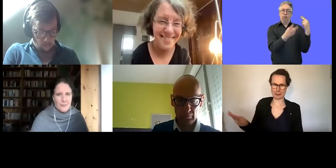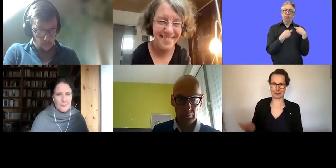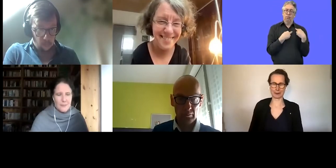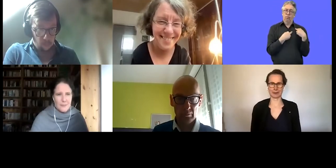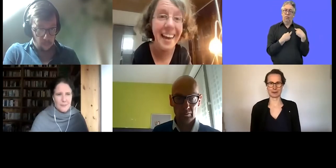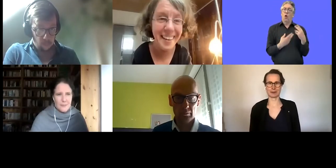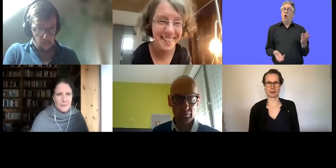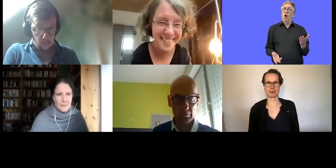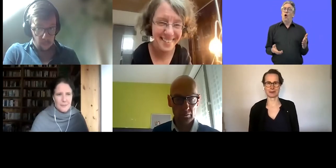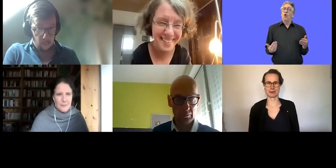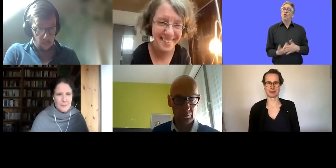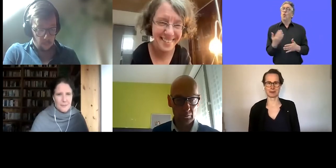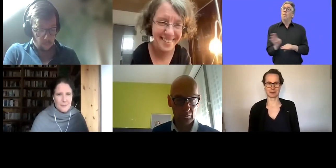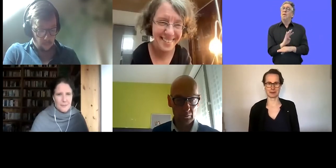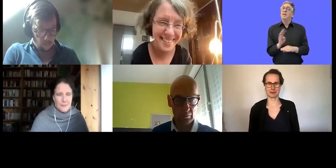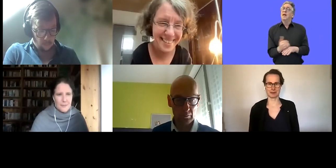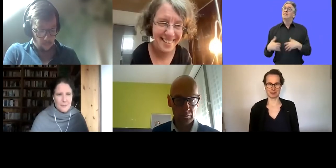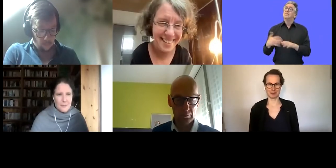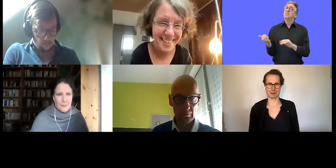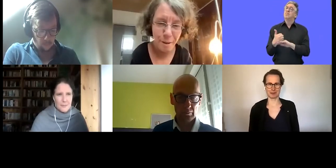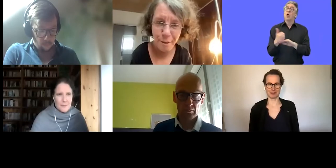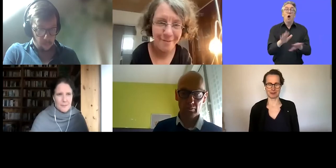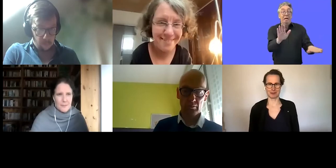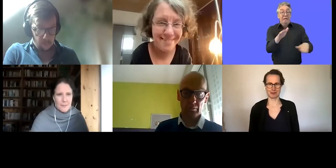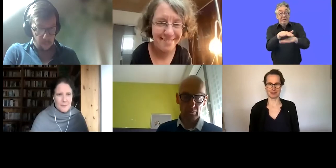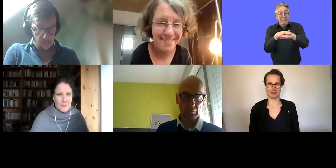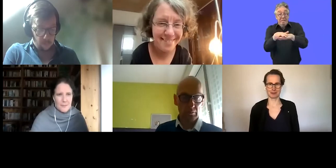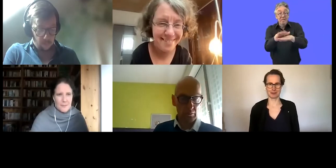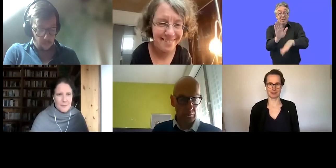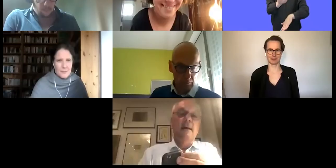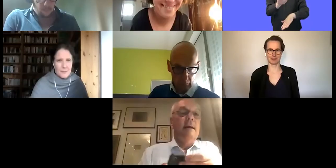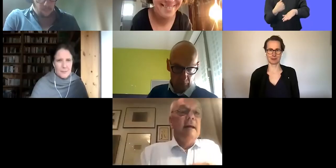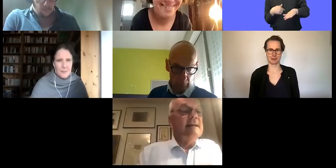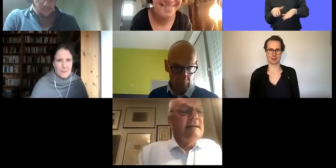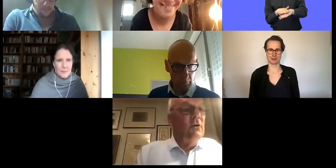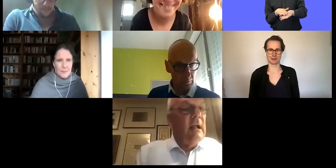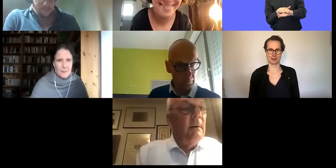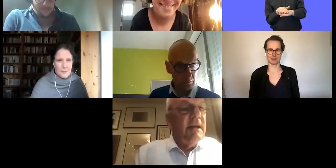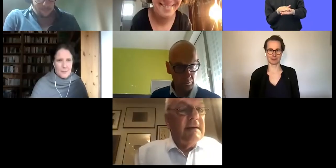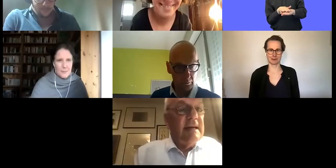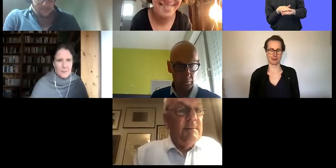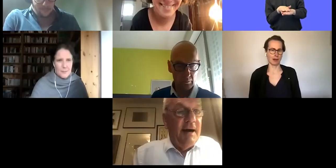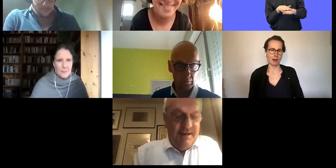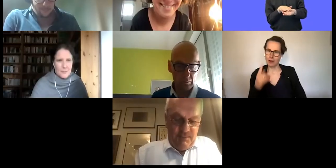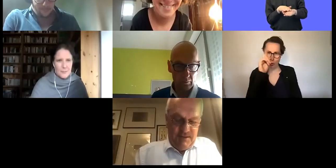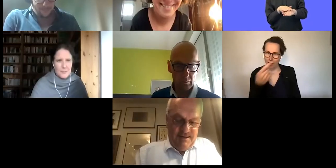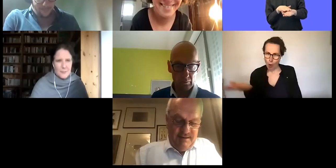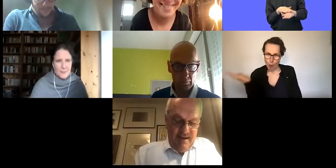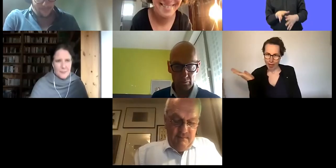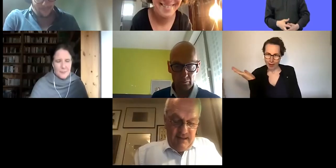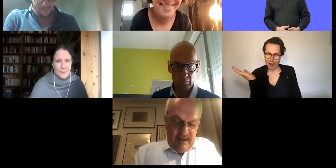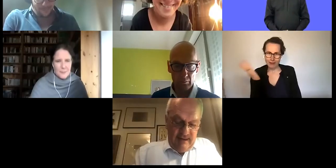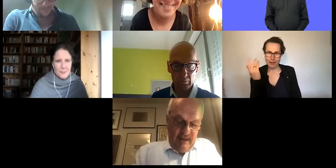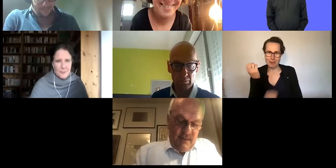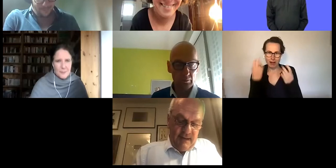ich... Es ist unglaublich, was einem alles passiert.